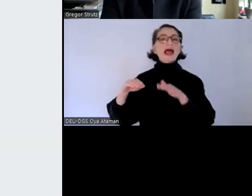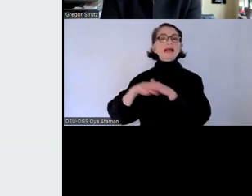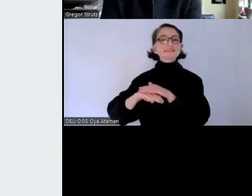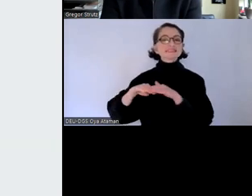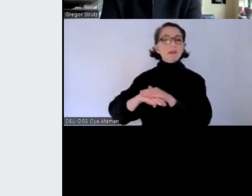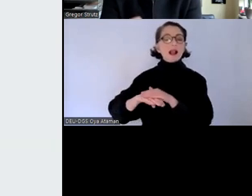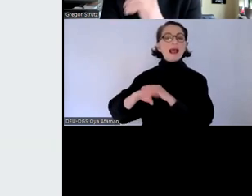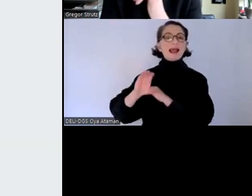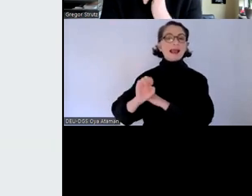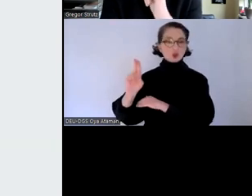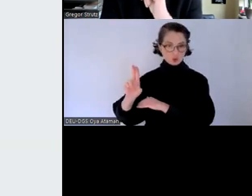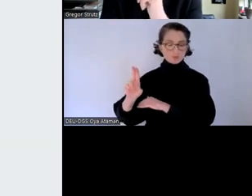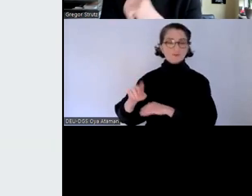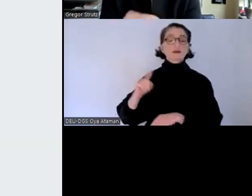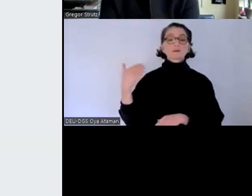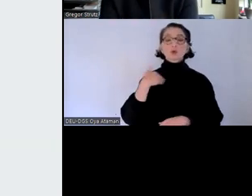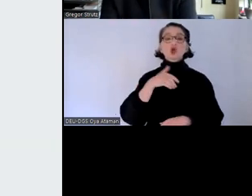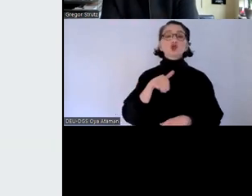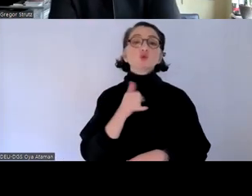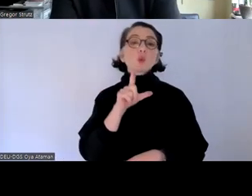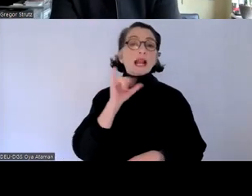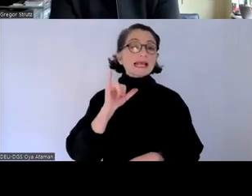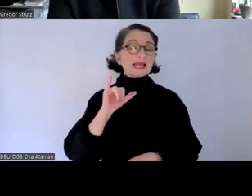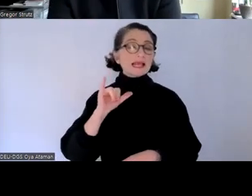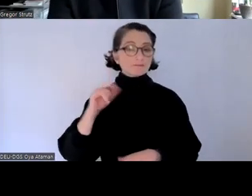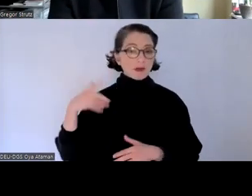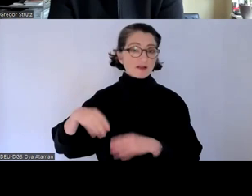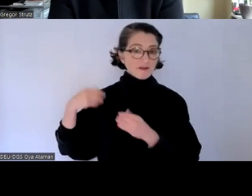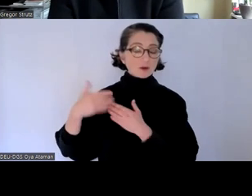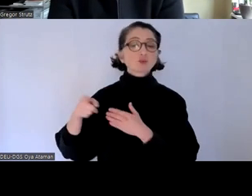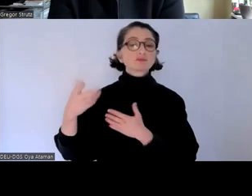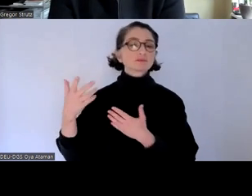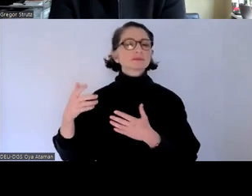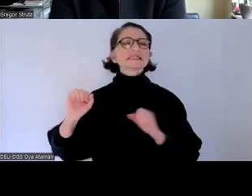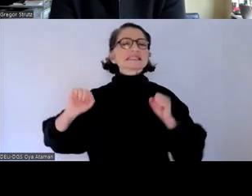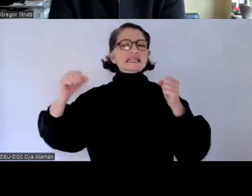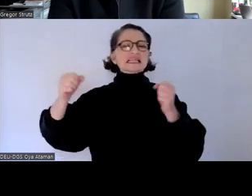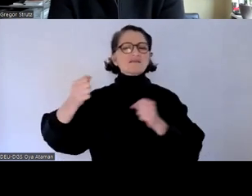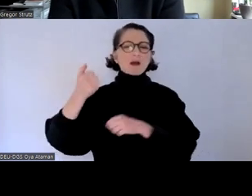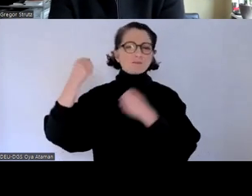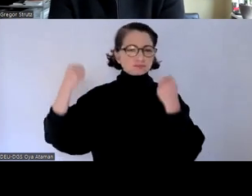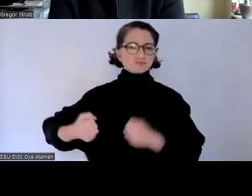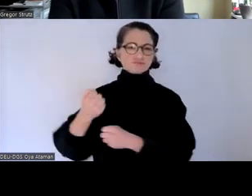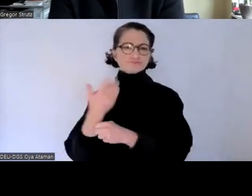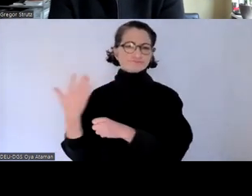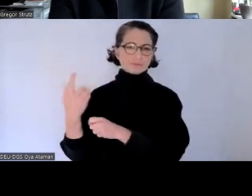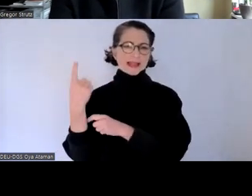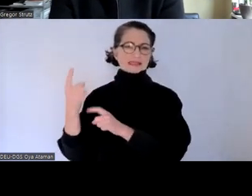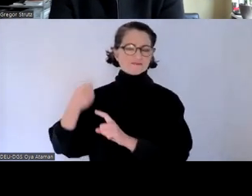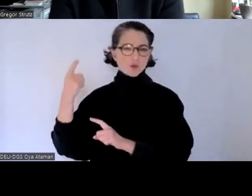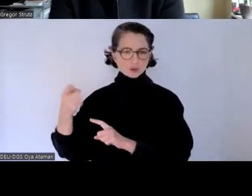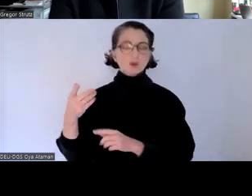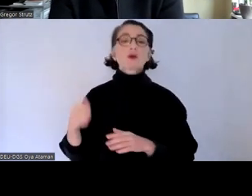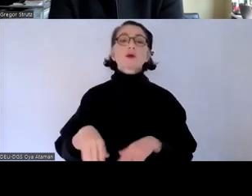und es ist letzten endes eines der leitinitiativen in der umsetzung der strategie für die